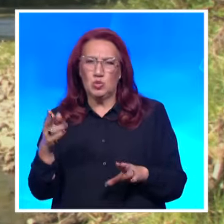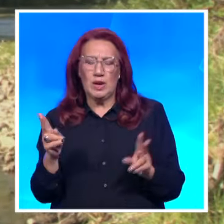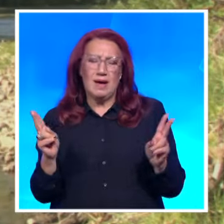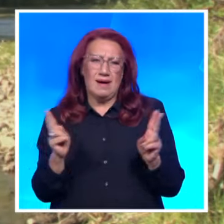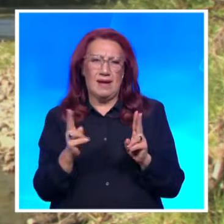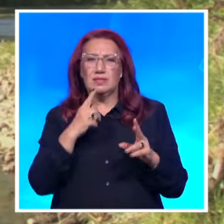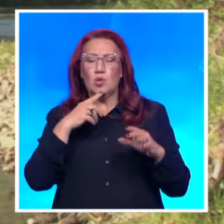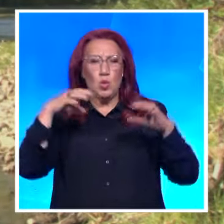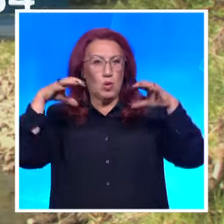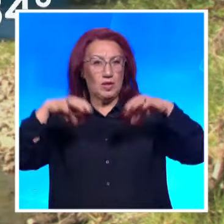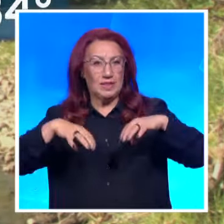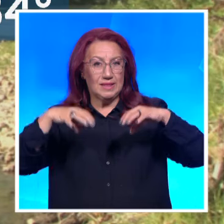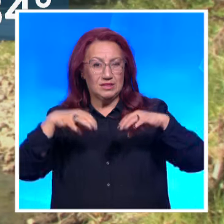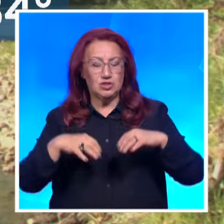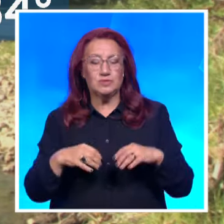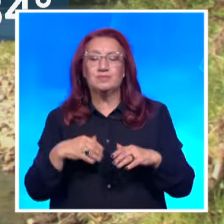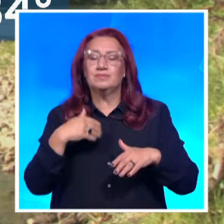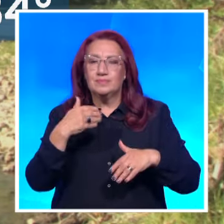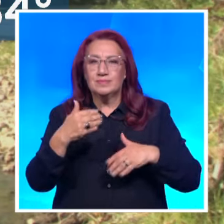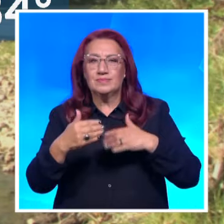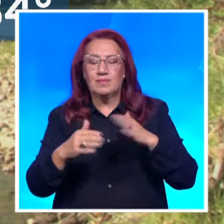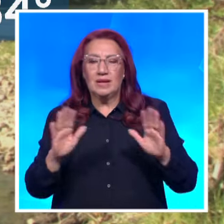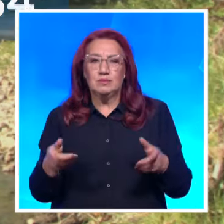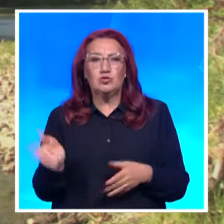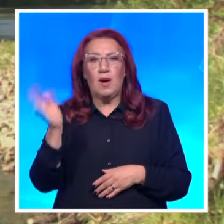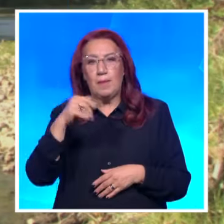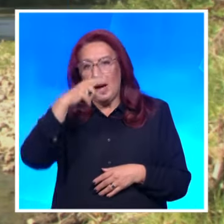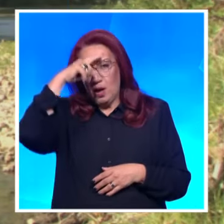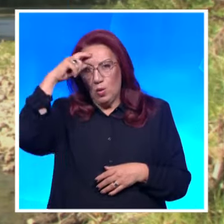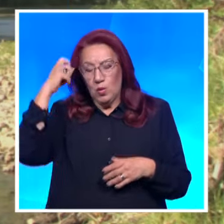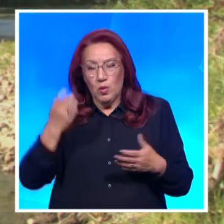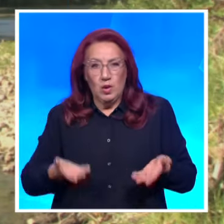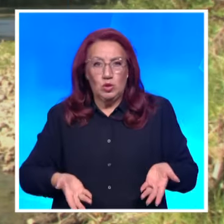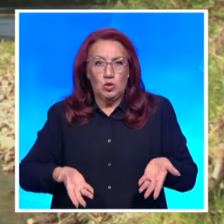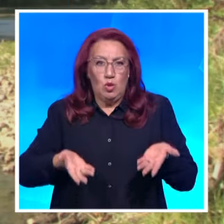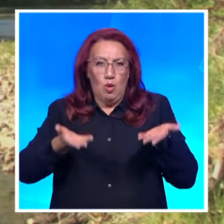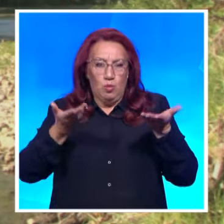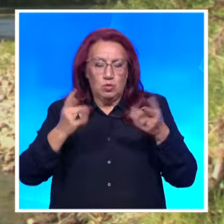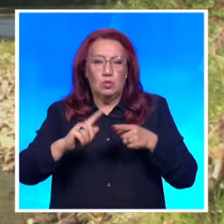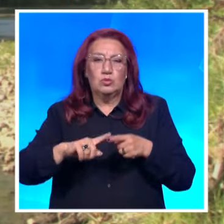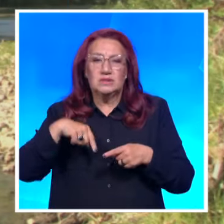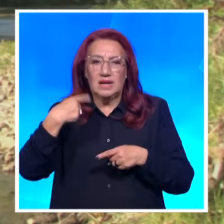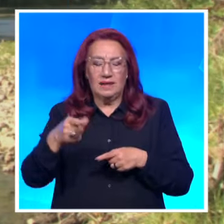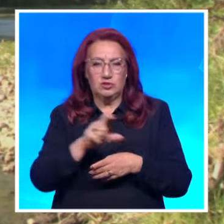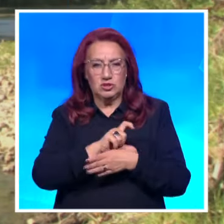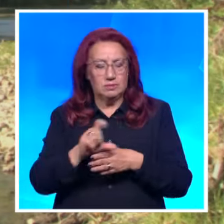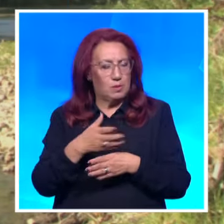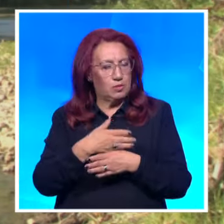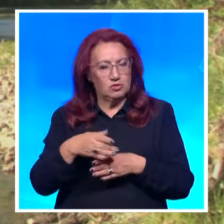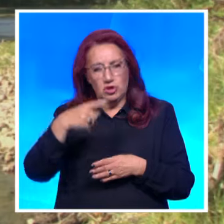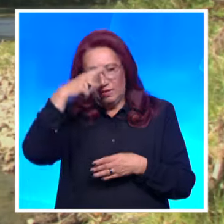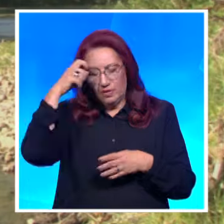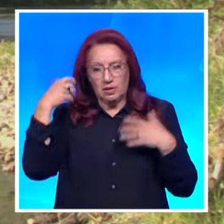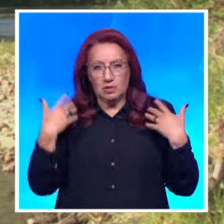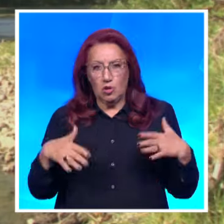да превали дъжд. Тогава започва постепенно повишение на температурите, което ще продължи и през следващата седмица. Във вторник очакваме